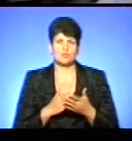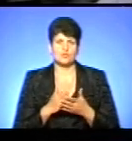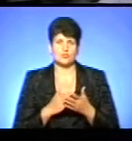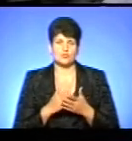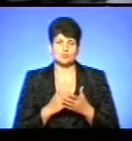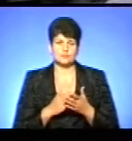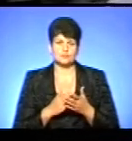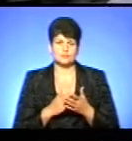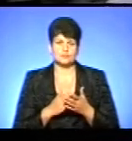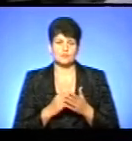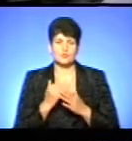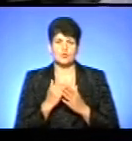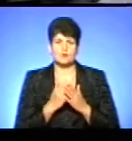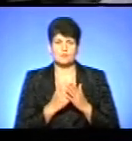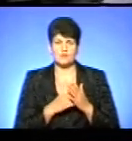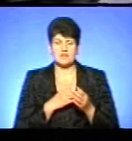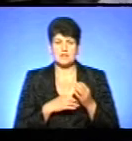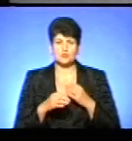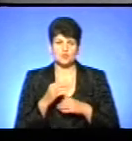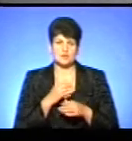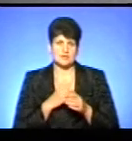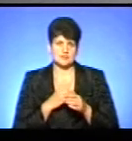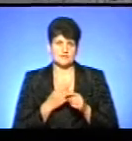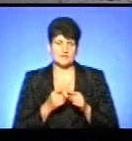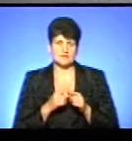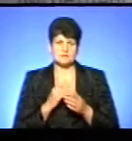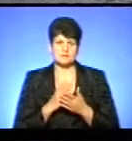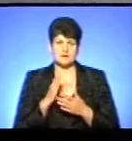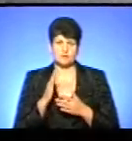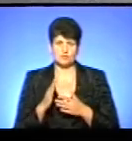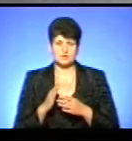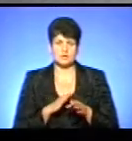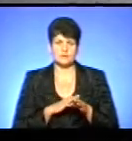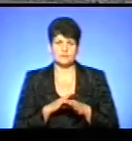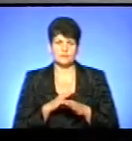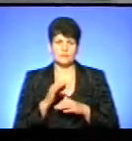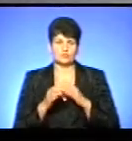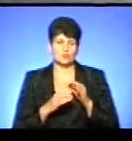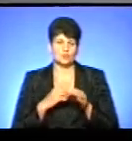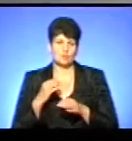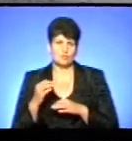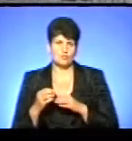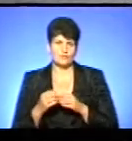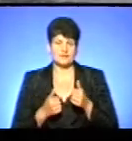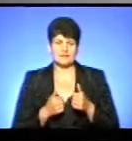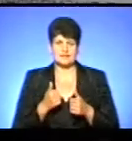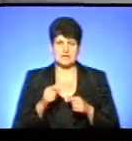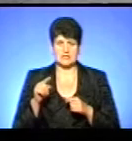програмування та консультації. Це має відбуватись цілодобово, згідно тих тендерних вимог.